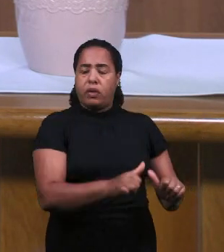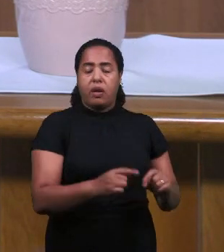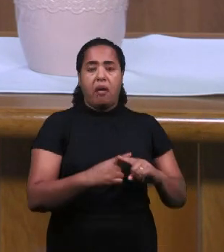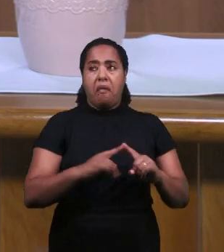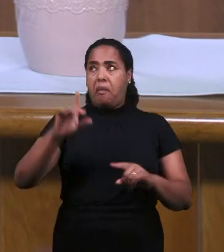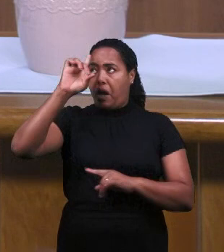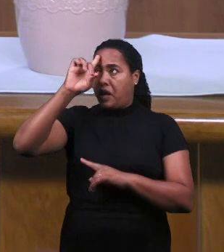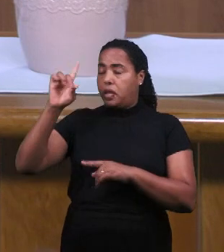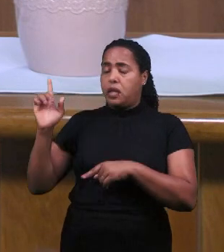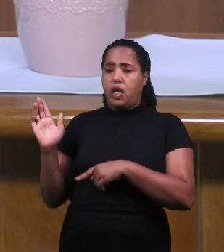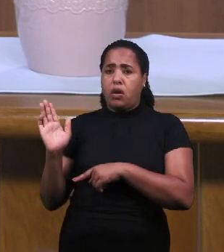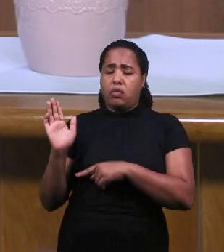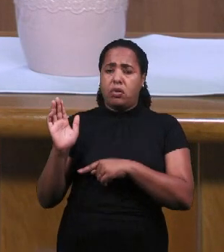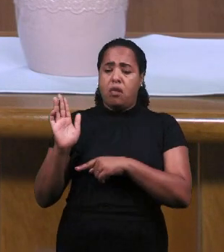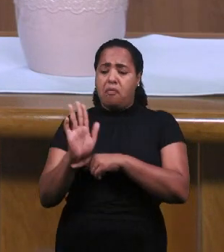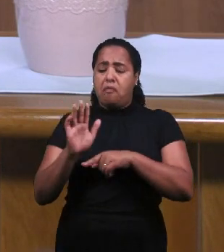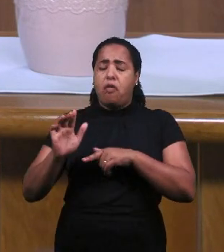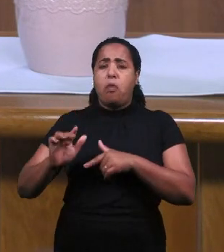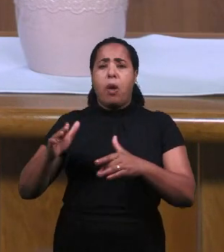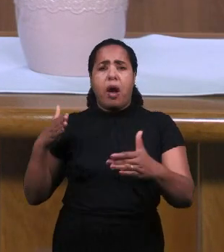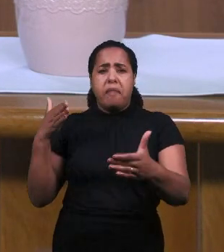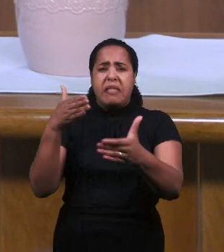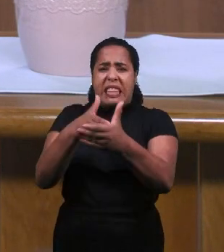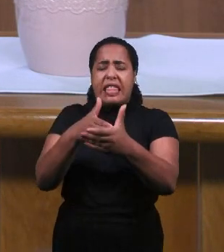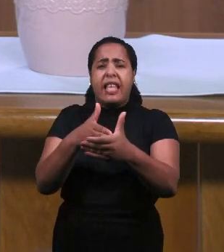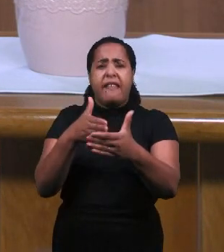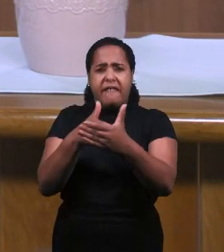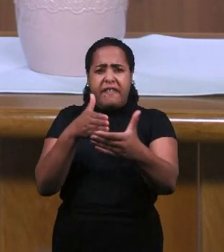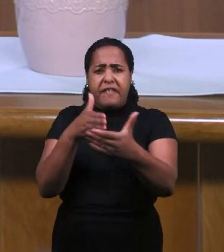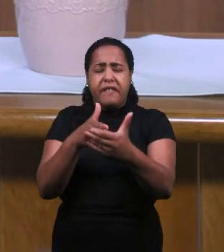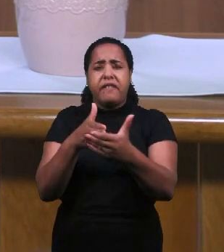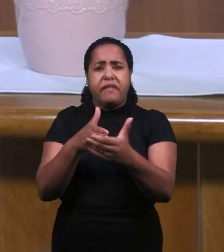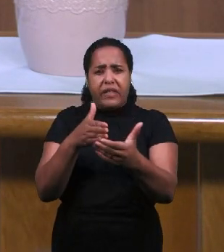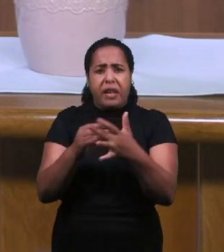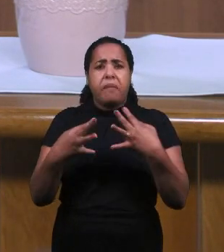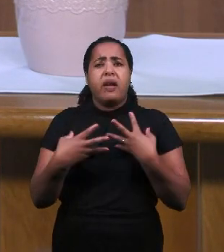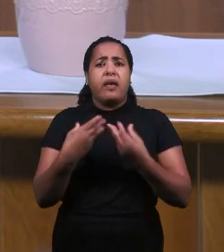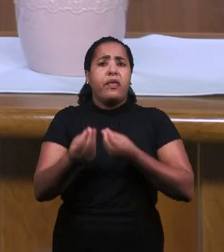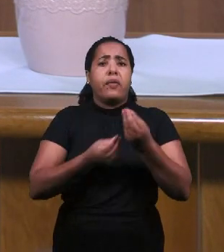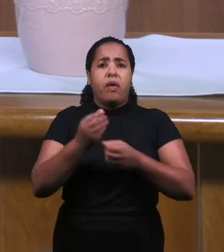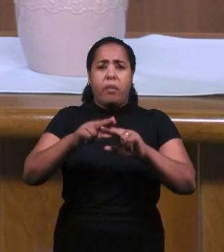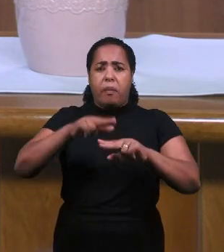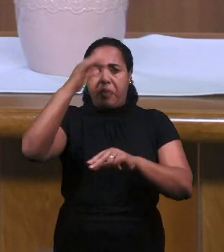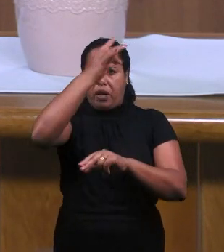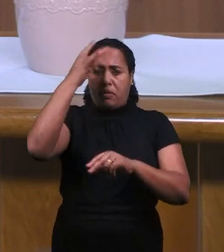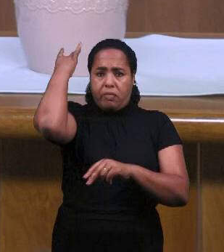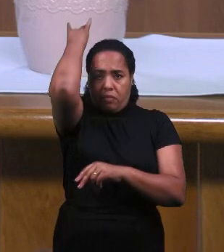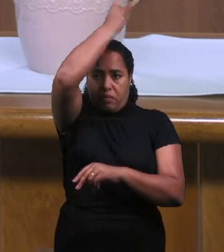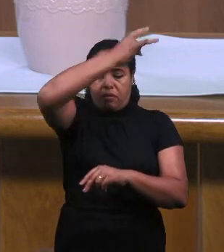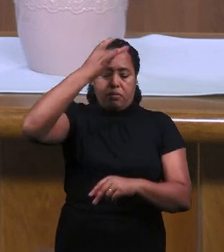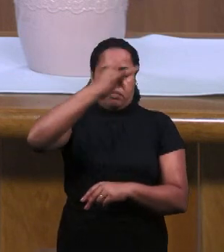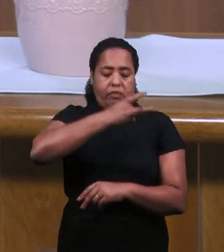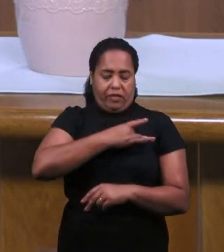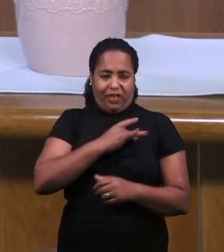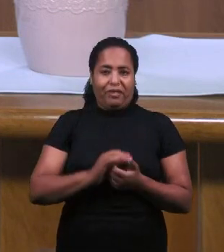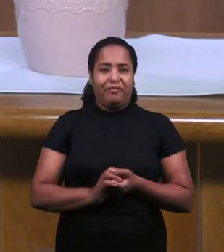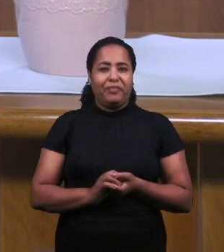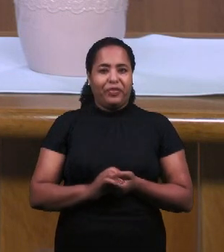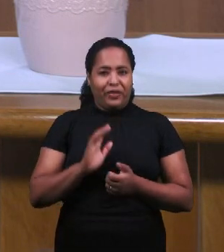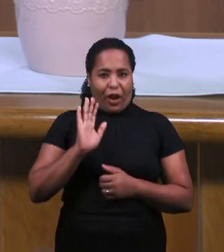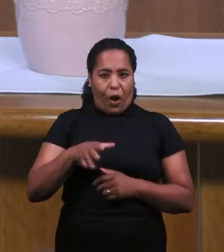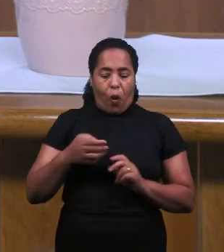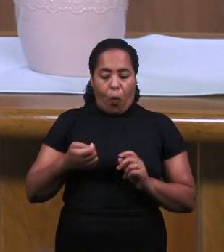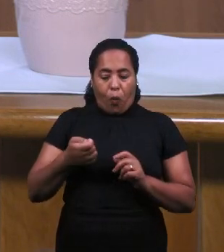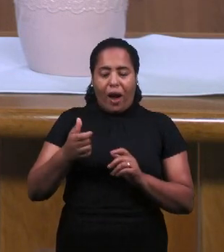Потом Продолжится И дало Поклонство Но Уже Было Мощное Крещение Духом Святым И Здесь Закончивая Наше